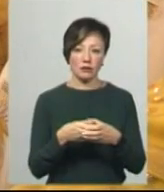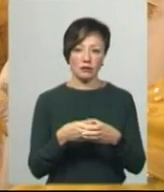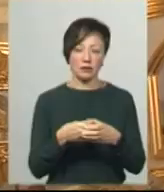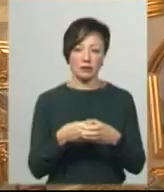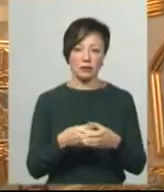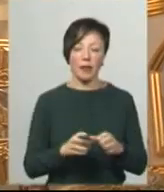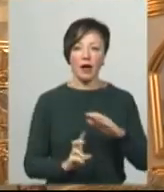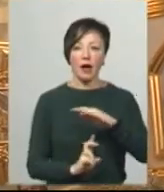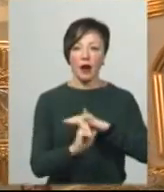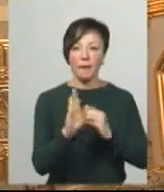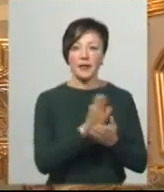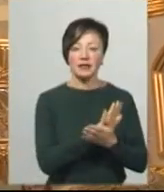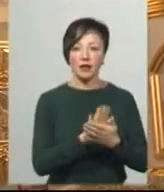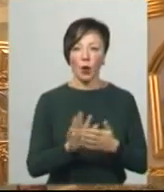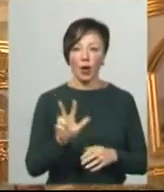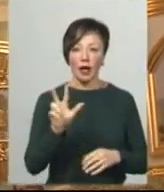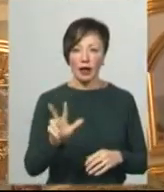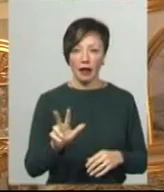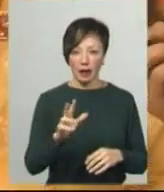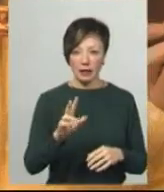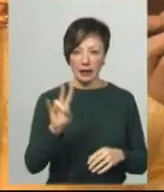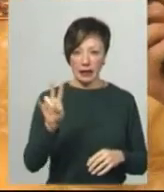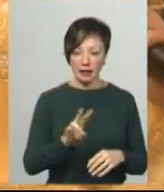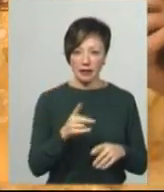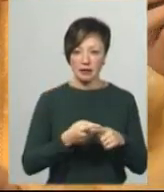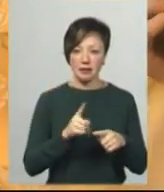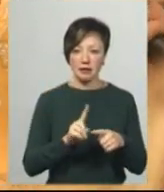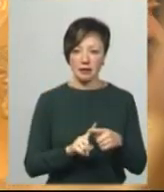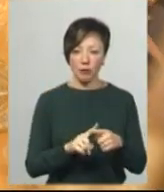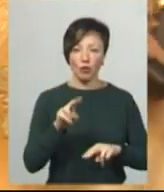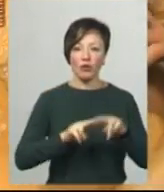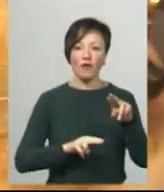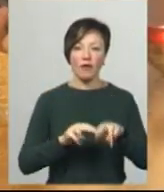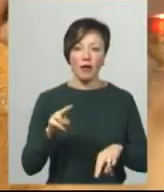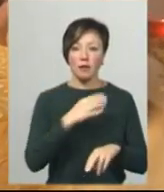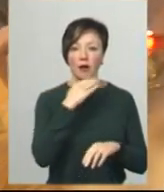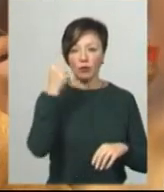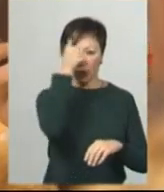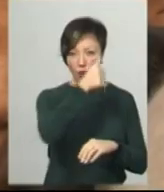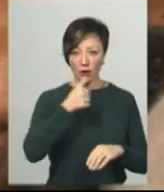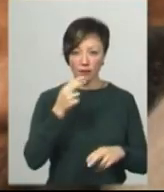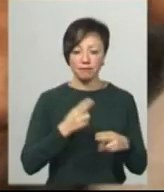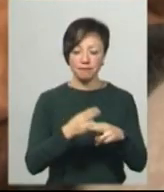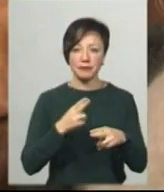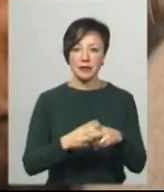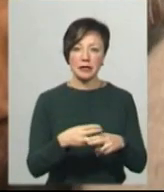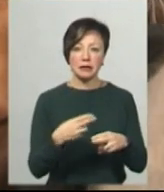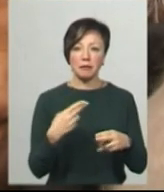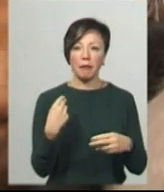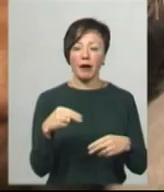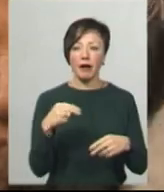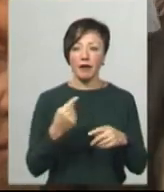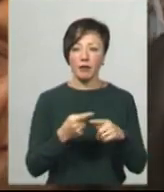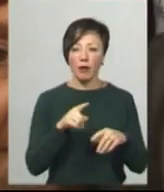Храм при Святої Трійці. Будували майже 15 років. З перервами через ситуацію на сході України. Розповідає благочинний Полонського